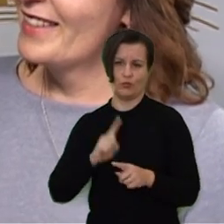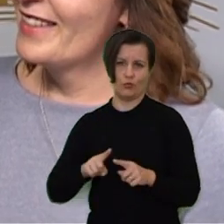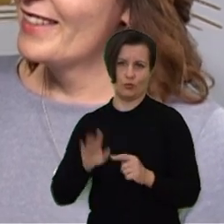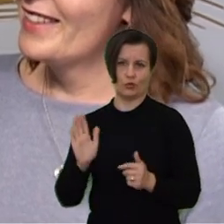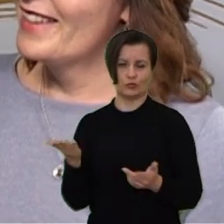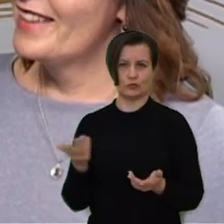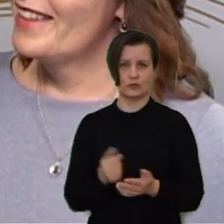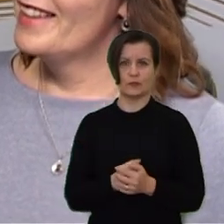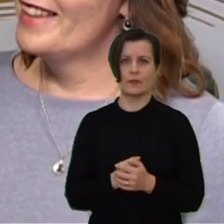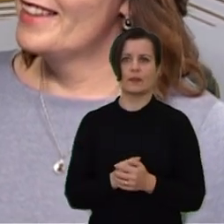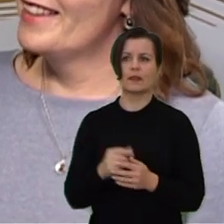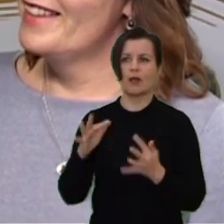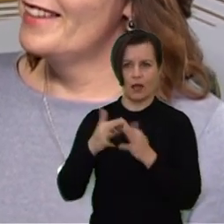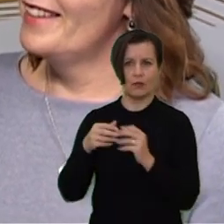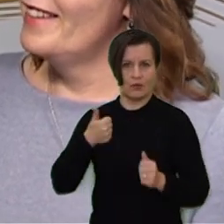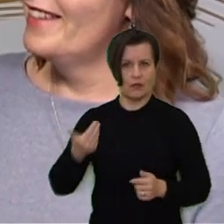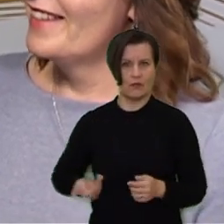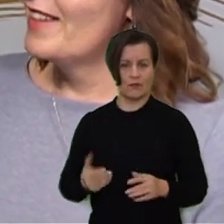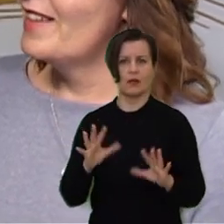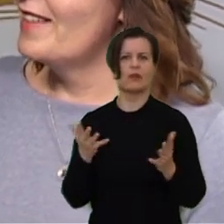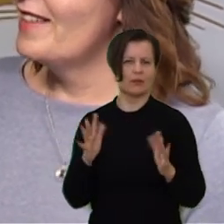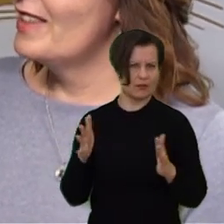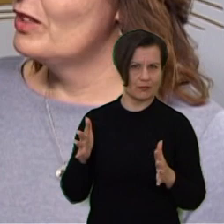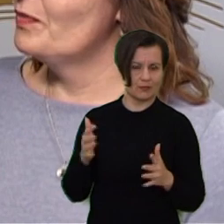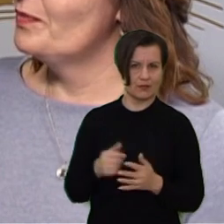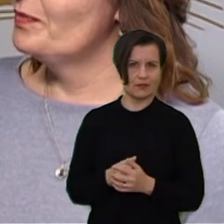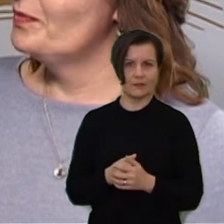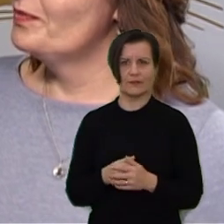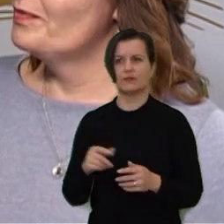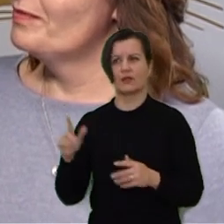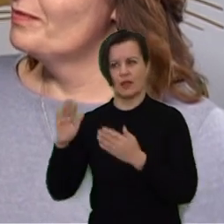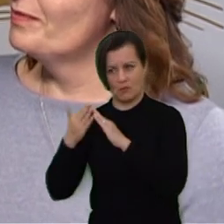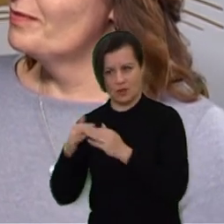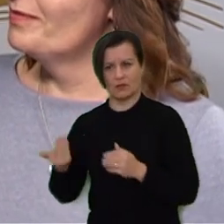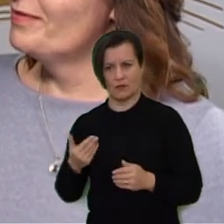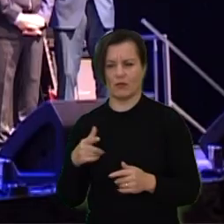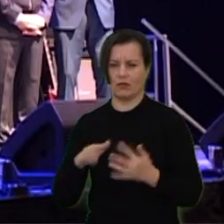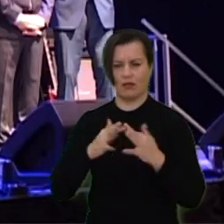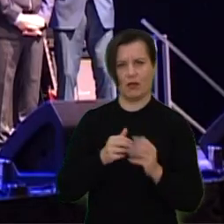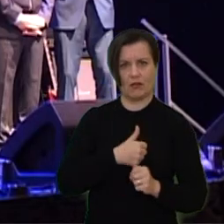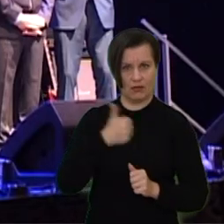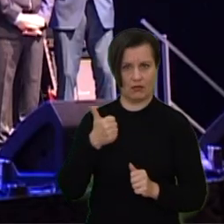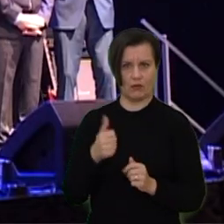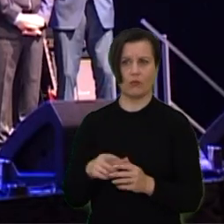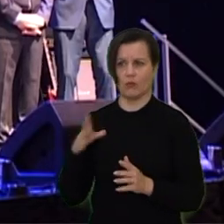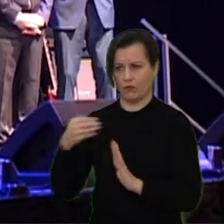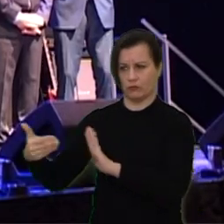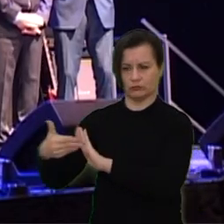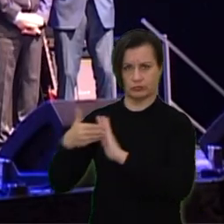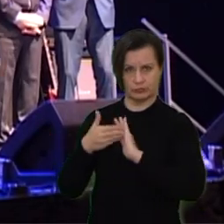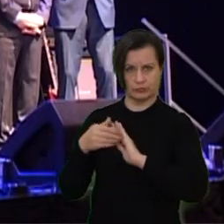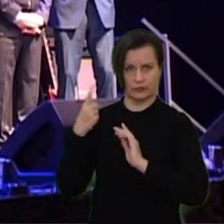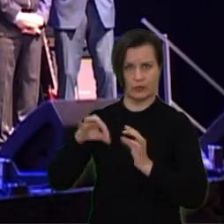Gerai tam kaimai gyvenome labai? Gyvenome ir miesto, bet kaime geriau. Gavom paramą